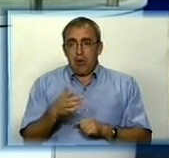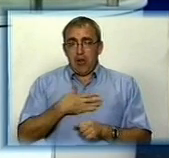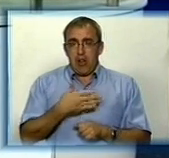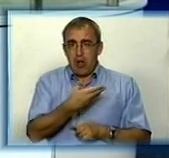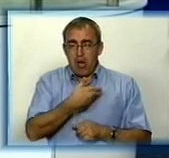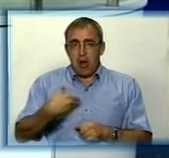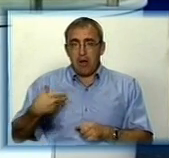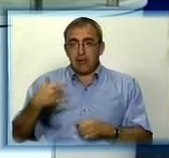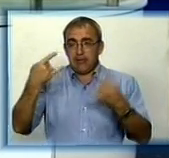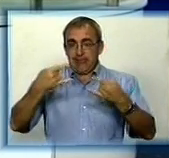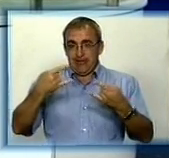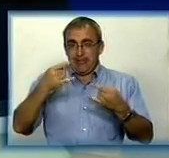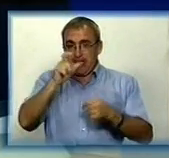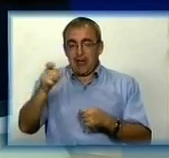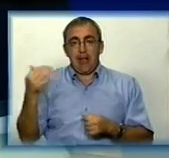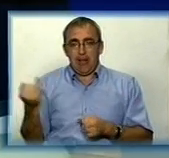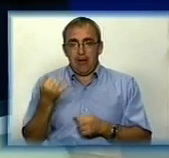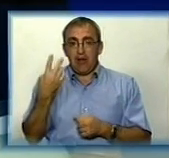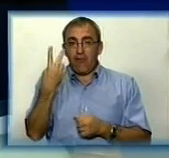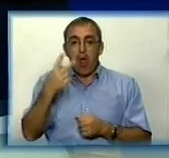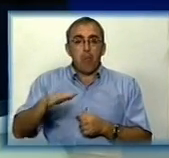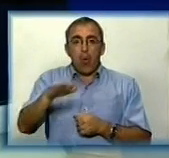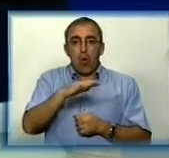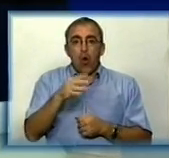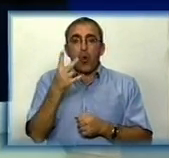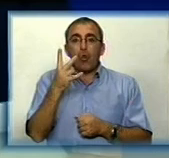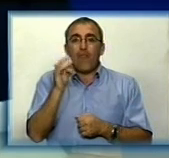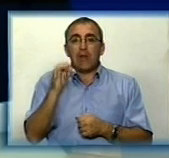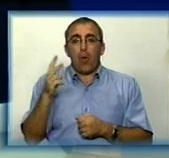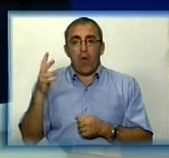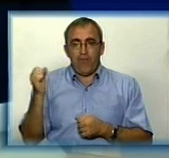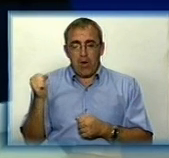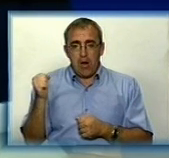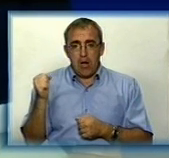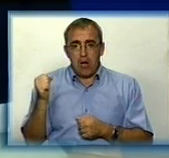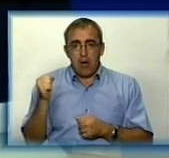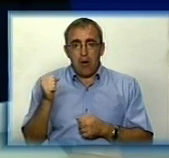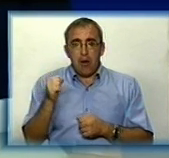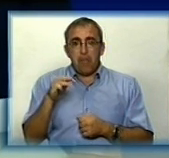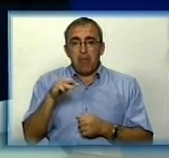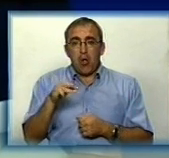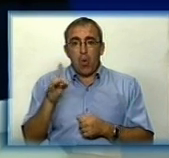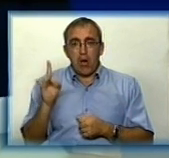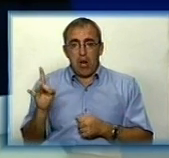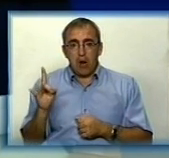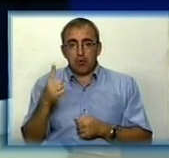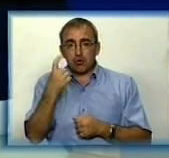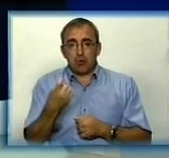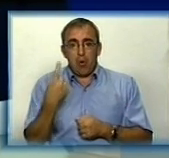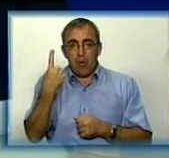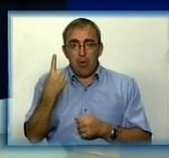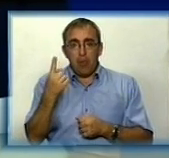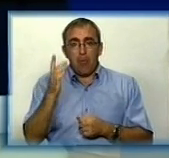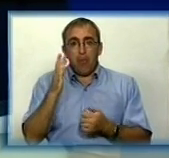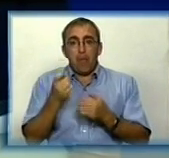зрителям буде це интересно. Две площадки появляться на Новомиколаївці, на микрорайоні, 101-м микрорайоні